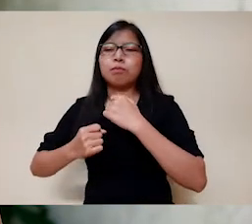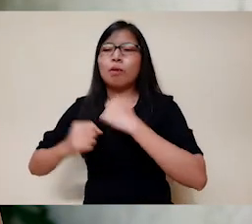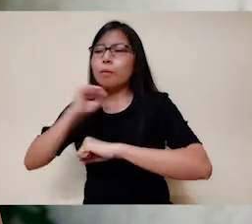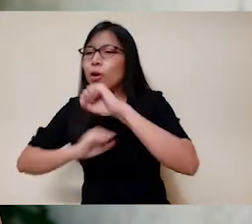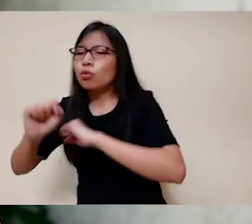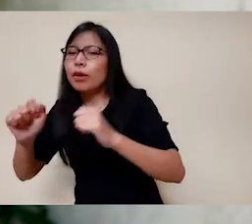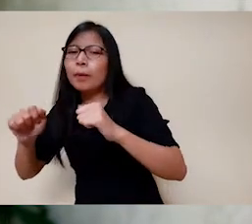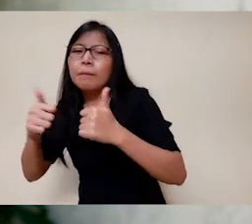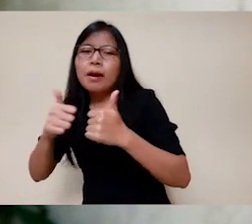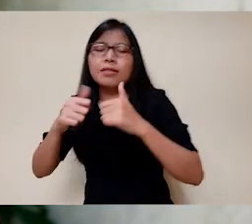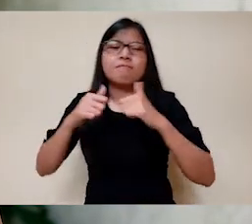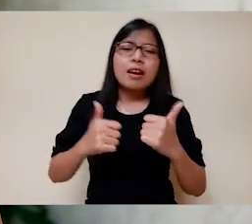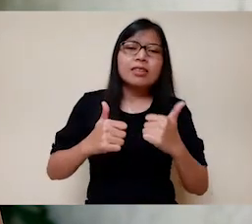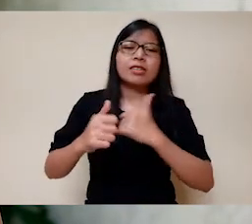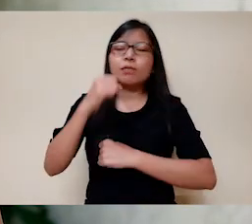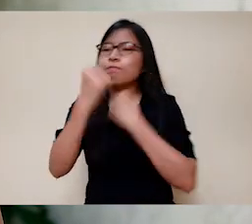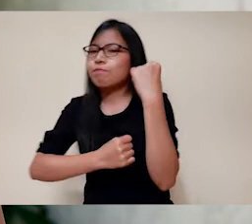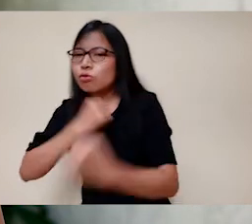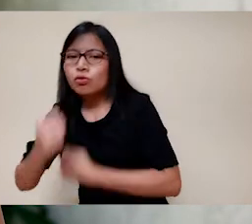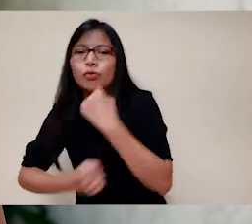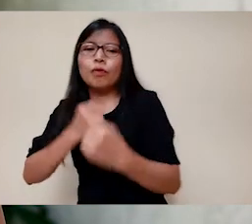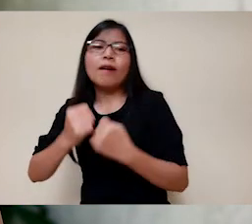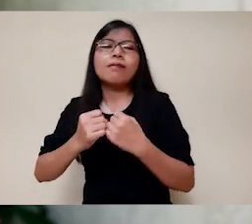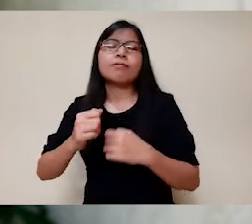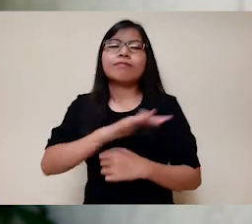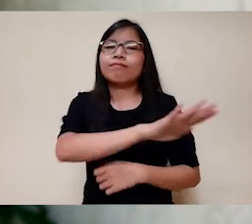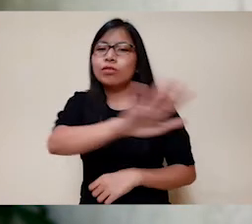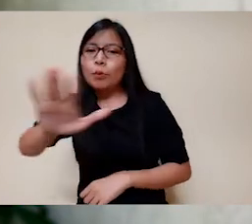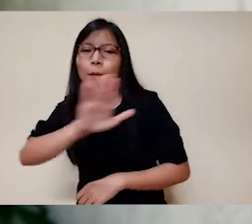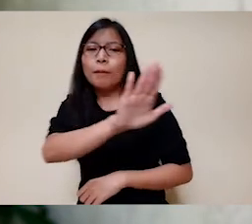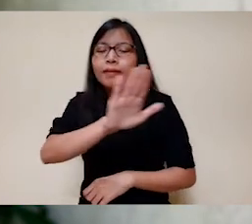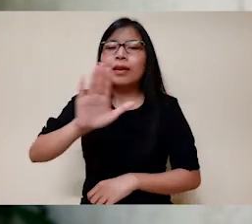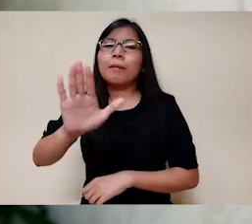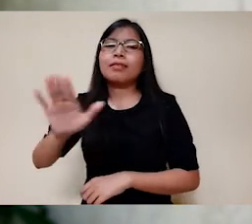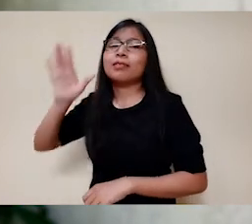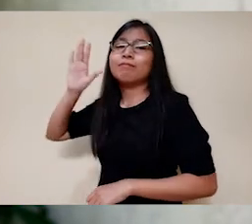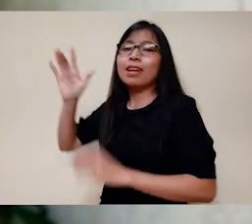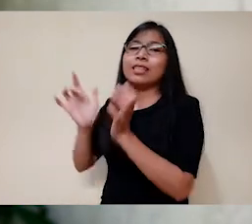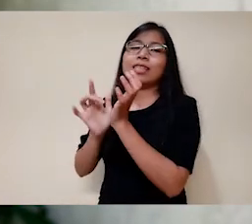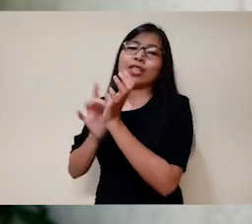pergulatan dan situasi kami masing-masing. Dalam Kristus Yesus. Amin.